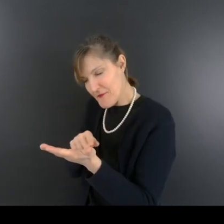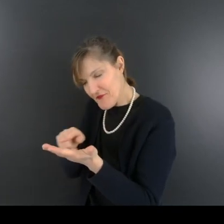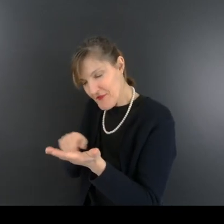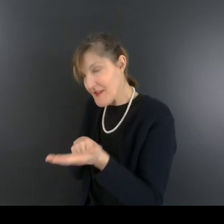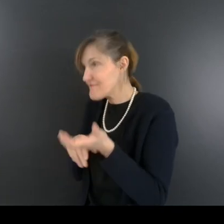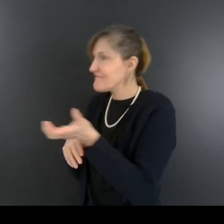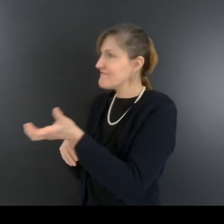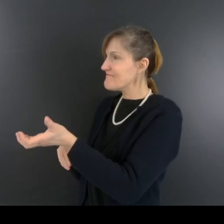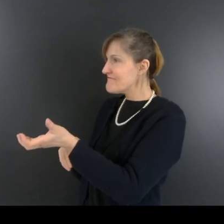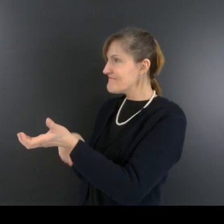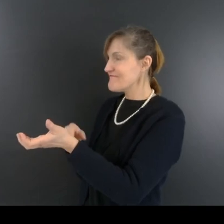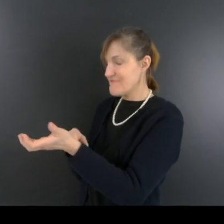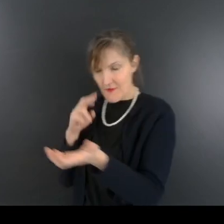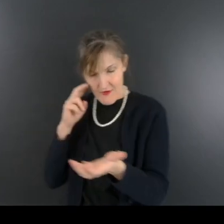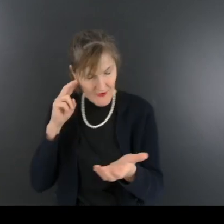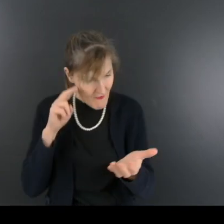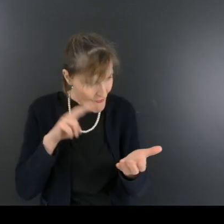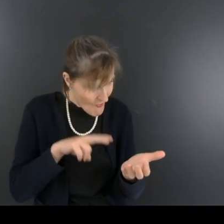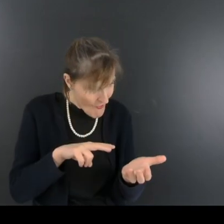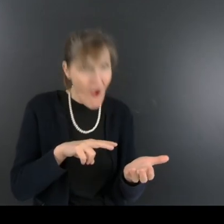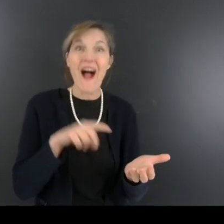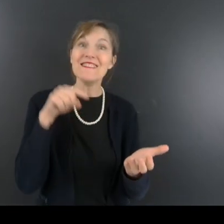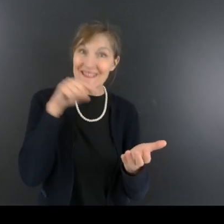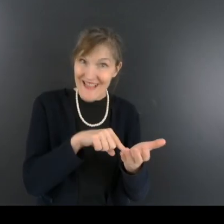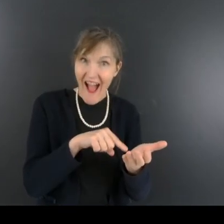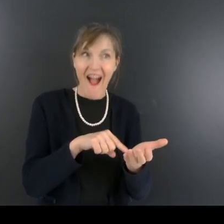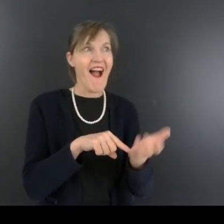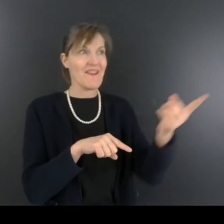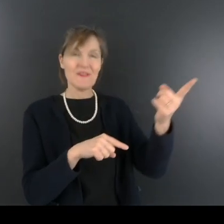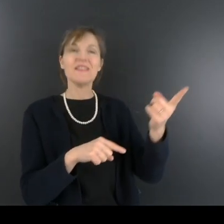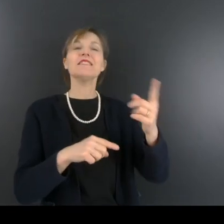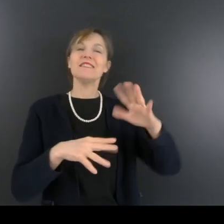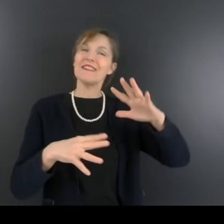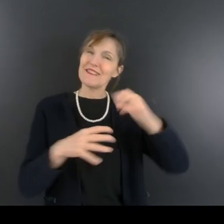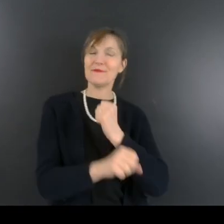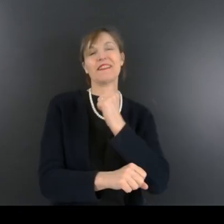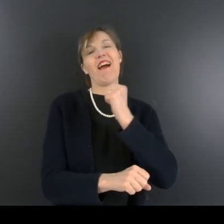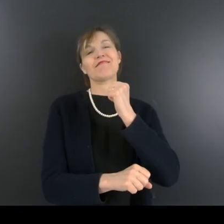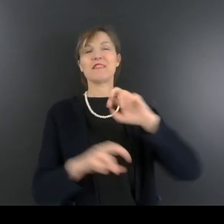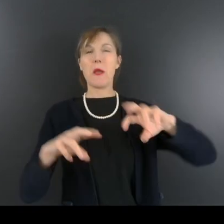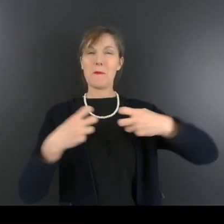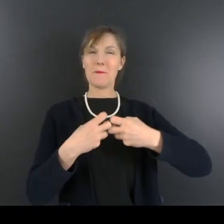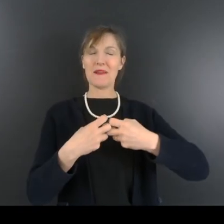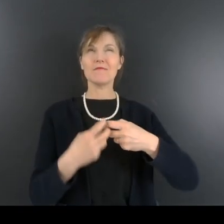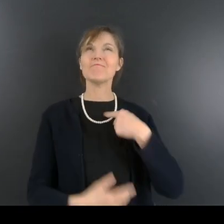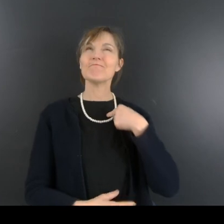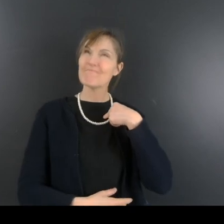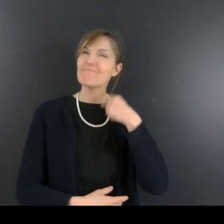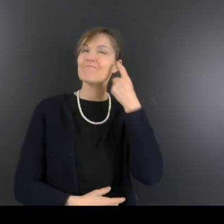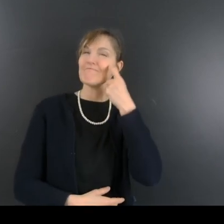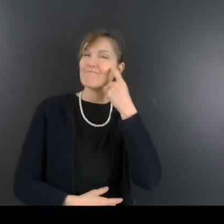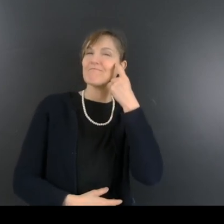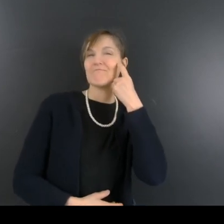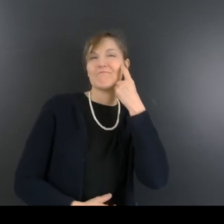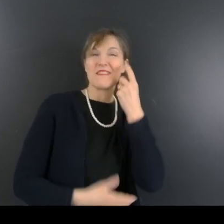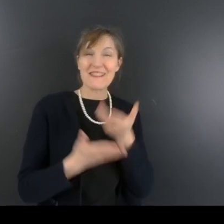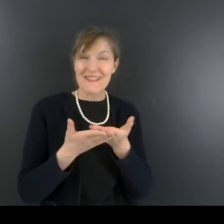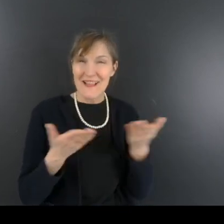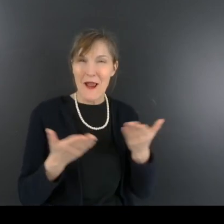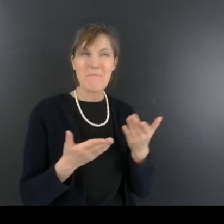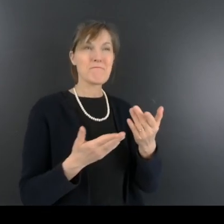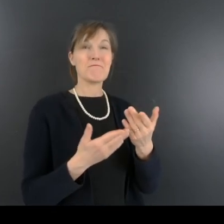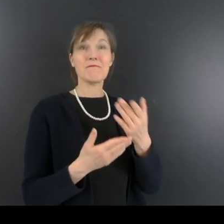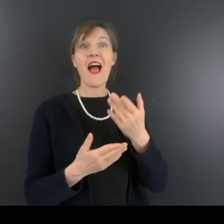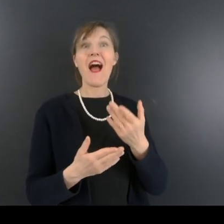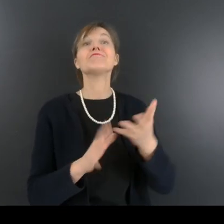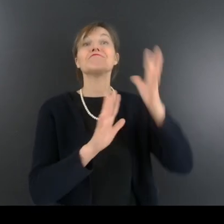précision. Ces petites vis lui avaient fait gagner le prix. Un simple geste d'accueil peut paraître peu de